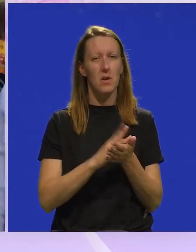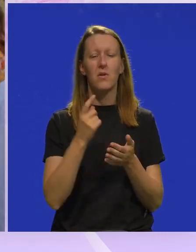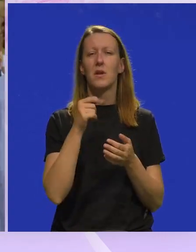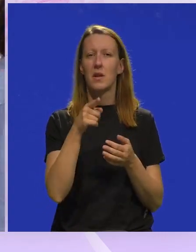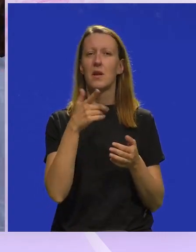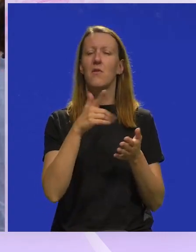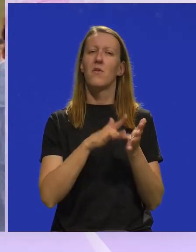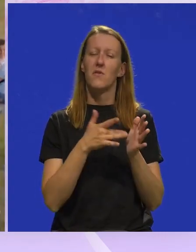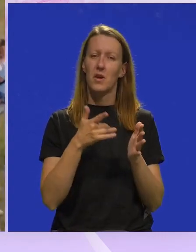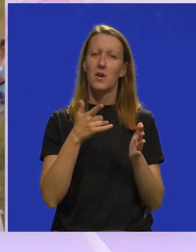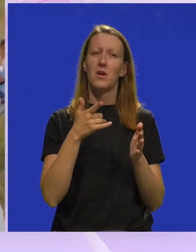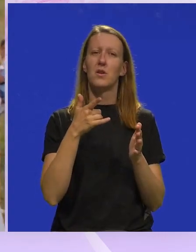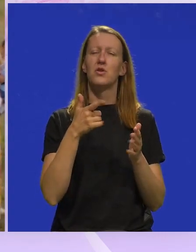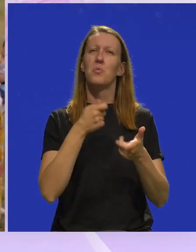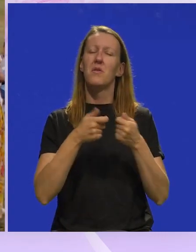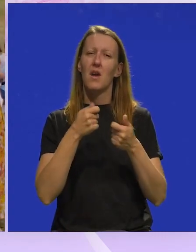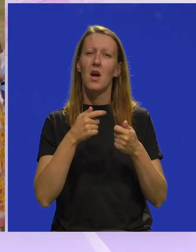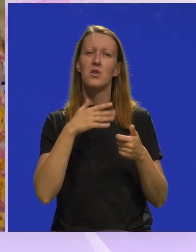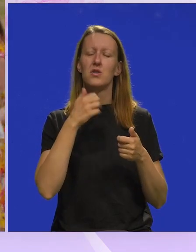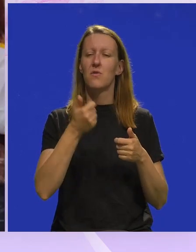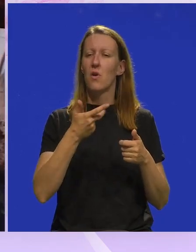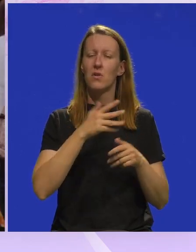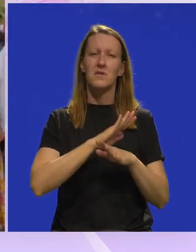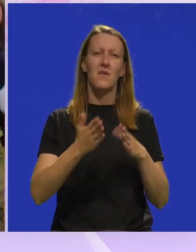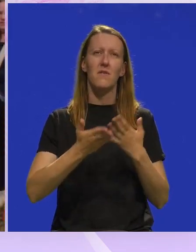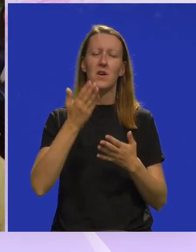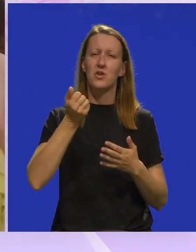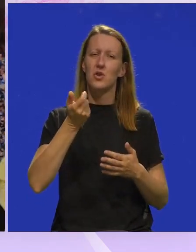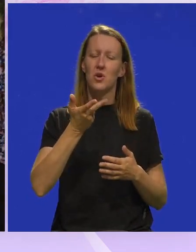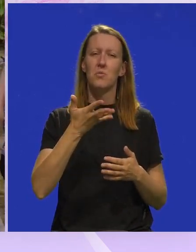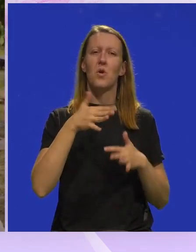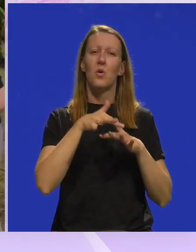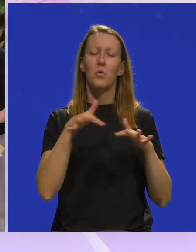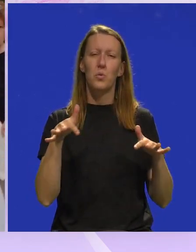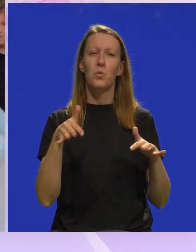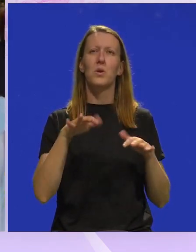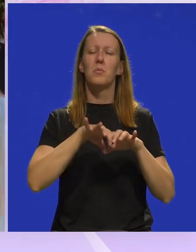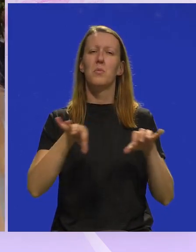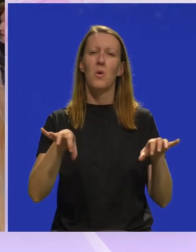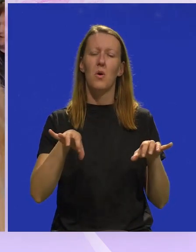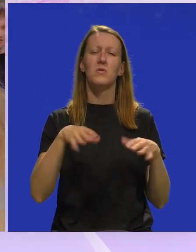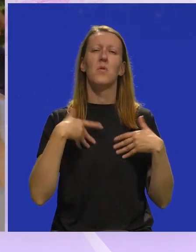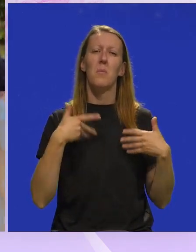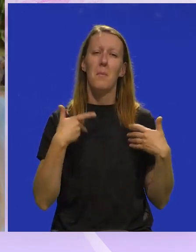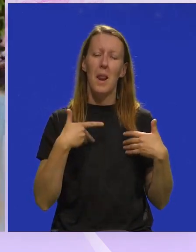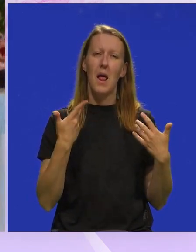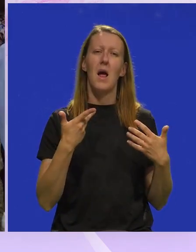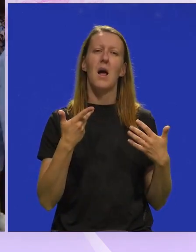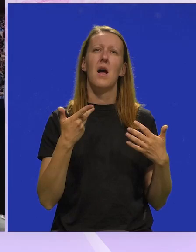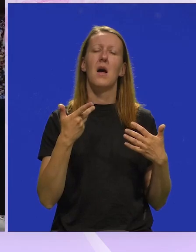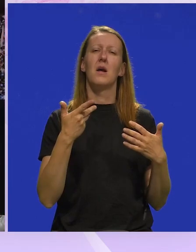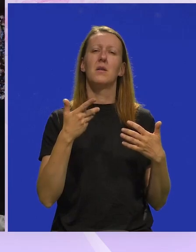zbog toga što manifestacije privlače iz godina u godinu sve veći broj sudionika, posebno mladih,